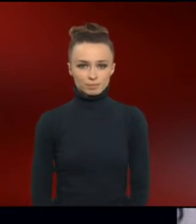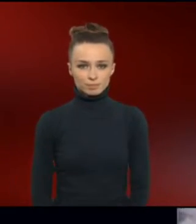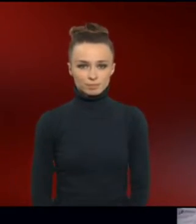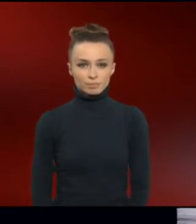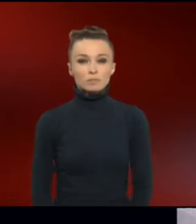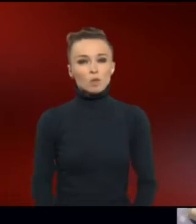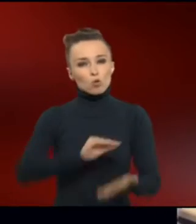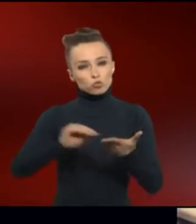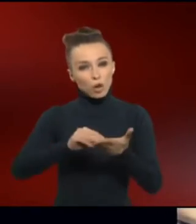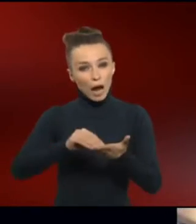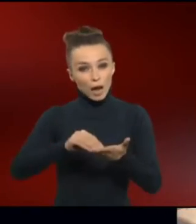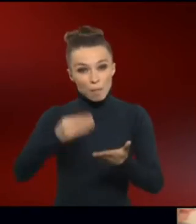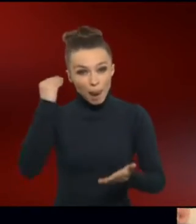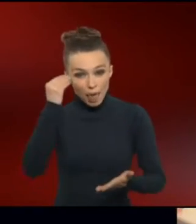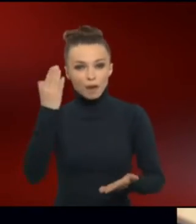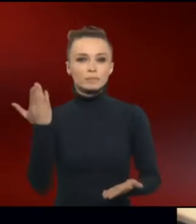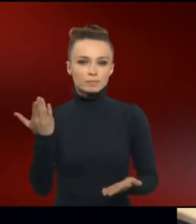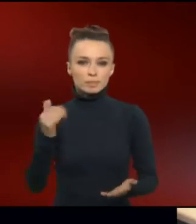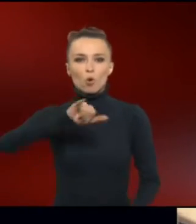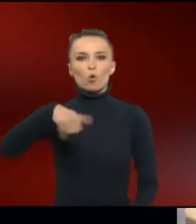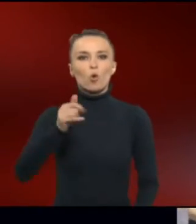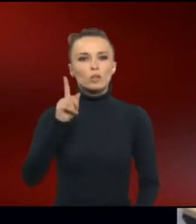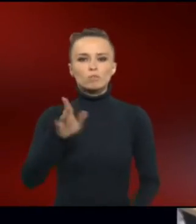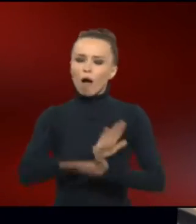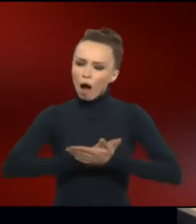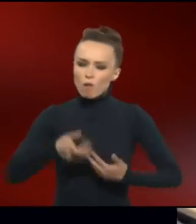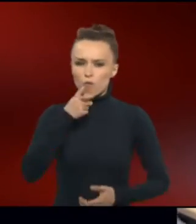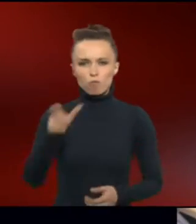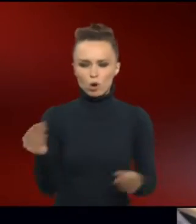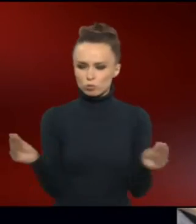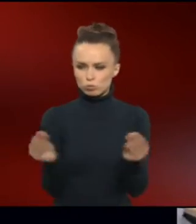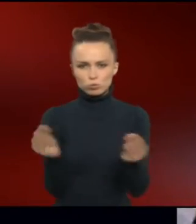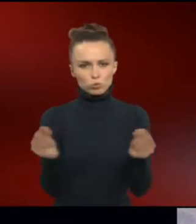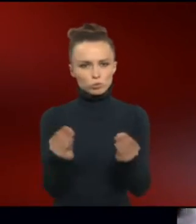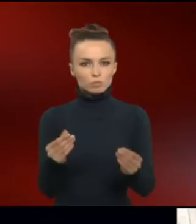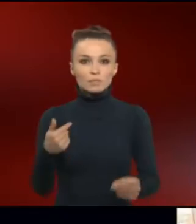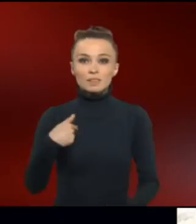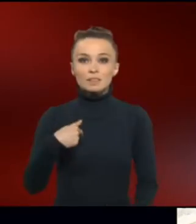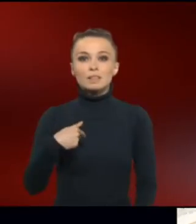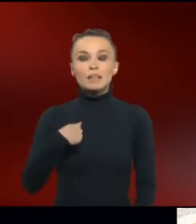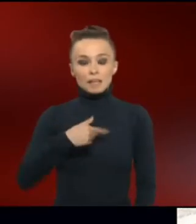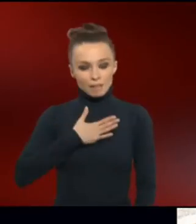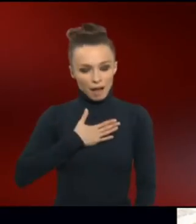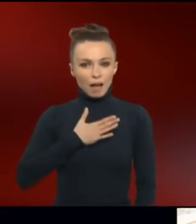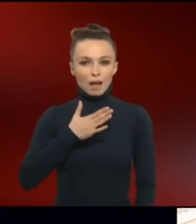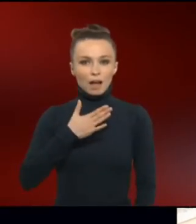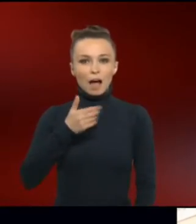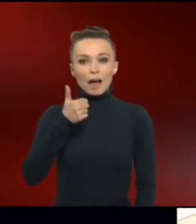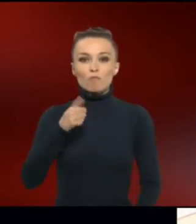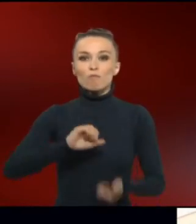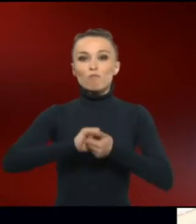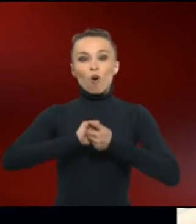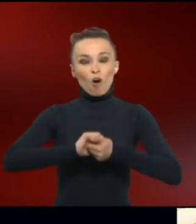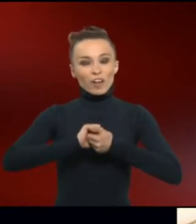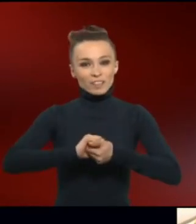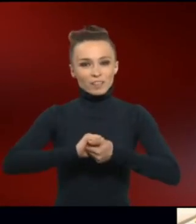Um das Schreiben zu lernen, soll Jonas nun einfache Worte zusammensetzen. Ich habe eine Freundin, die heißt, pass mal gut auf,